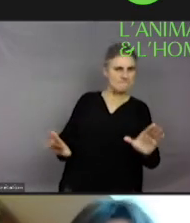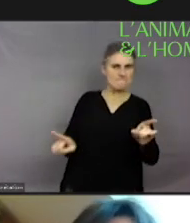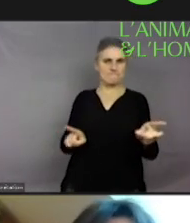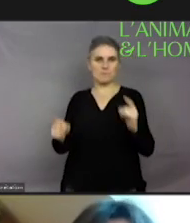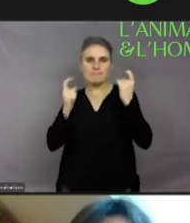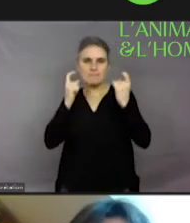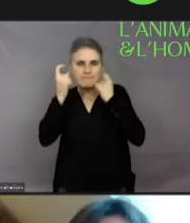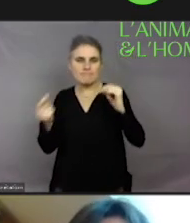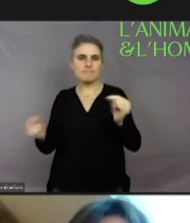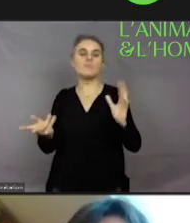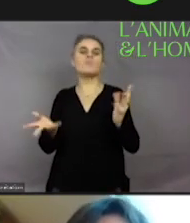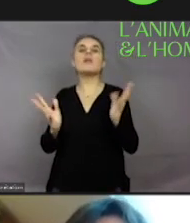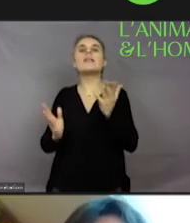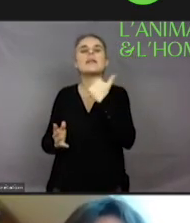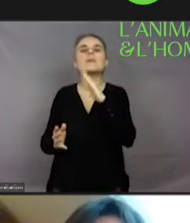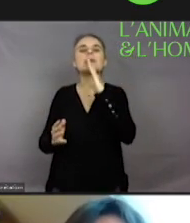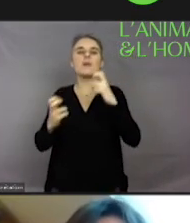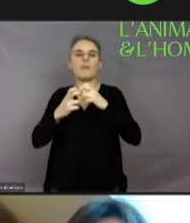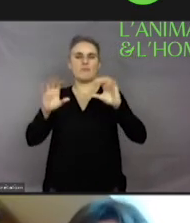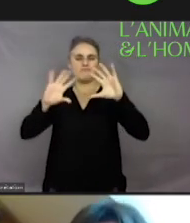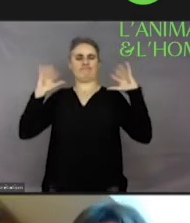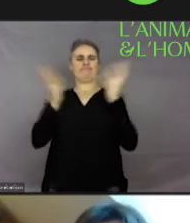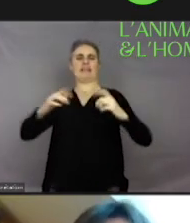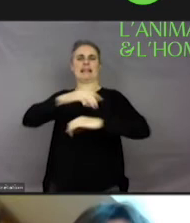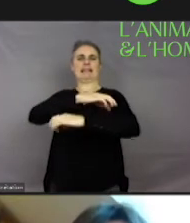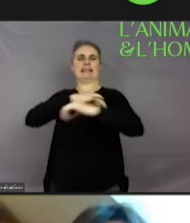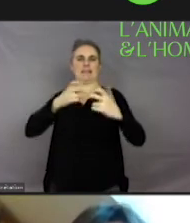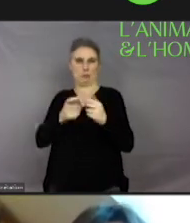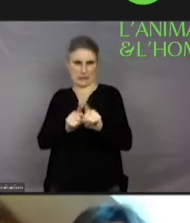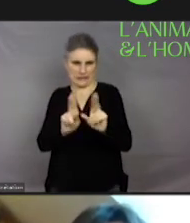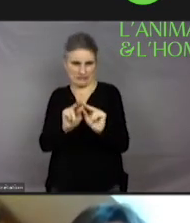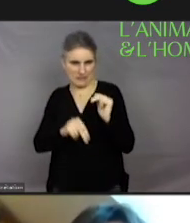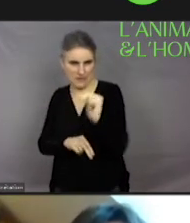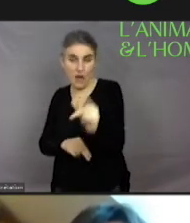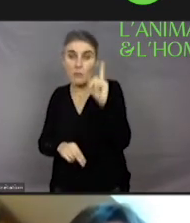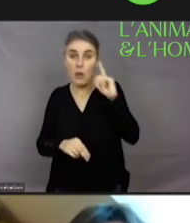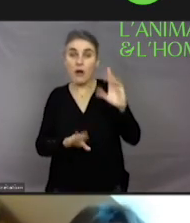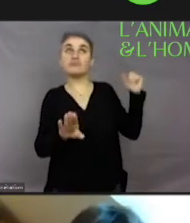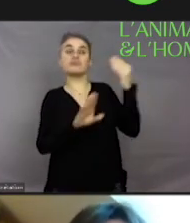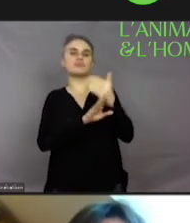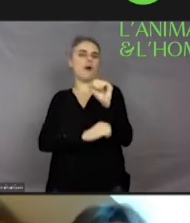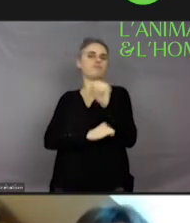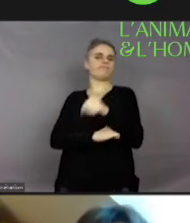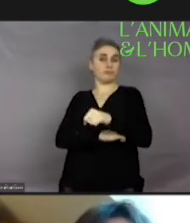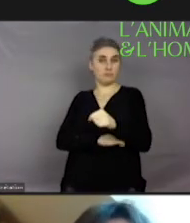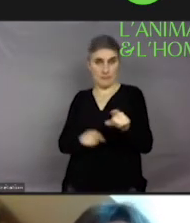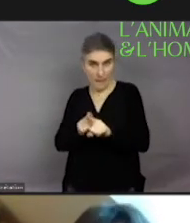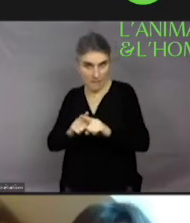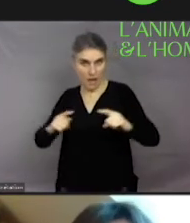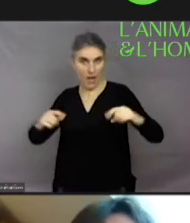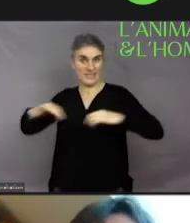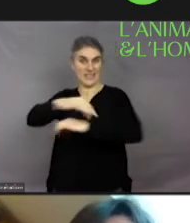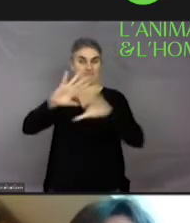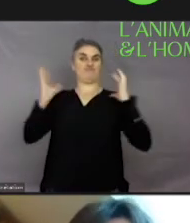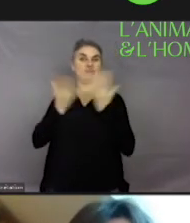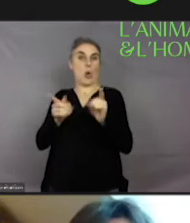insectes, sur des animaux a priori extrêmement méprisés et on se rend compte qu'en fait, eux aussi ont une forme de sentience. Mais bon, je ne coupe pas la parole